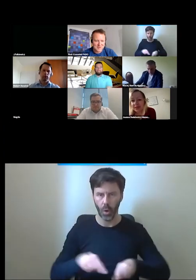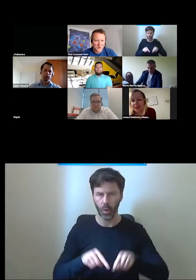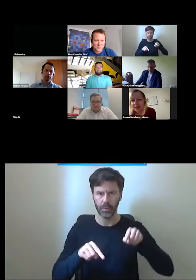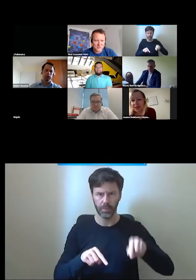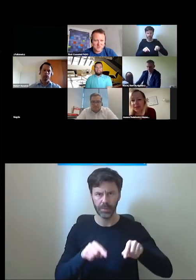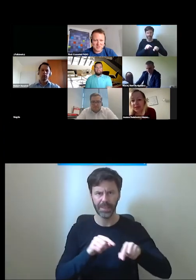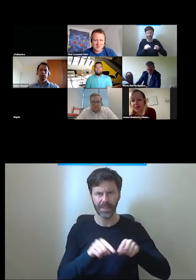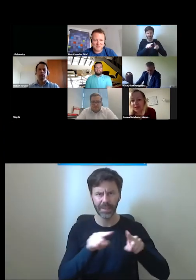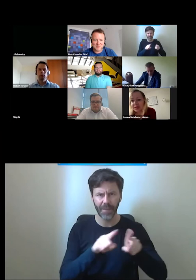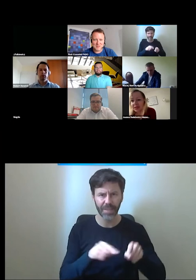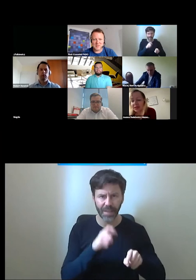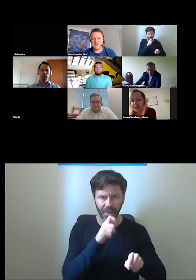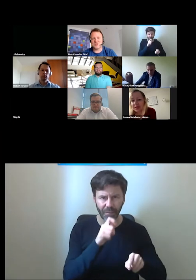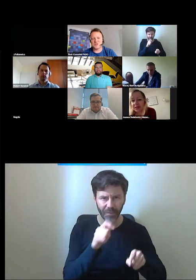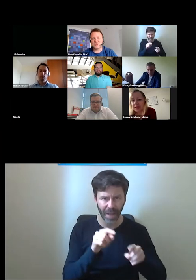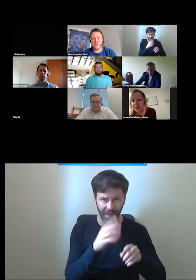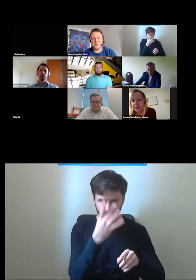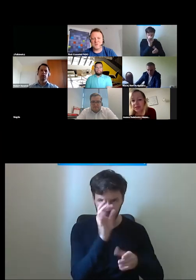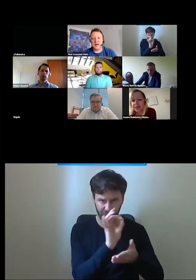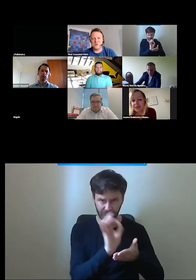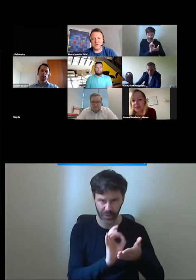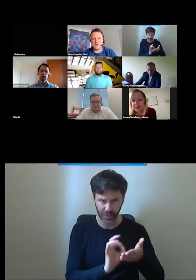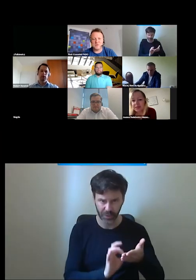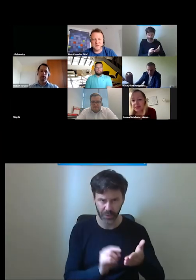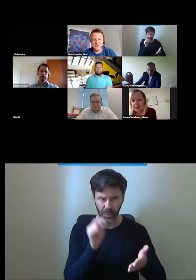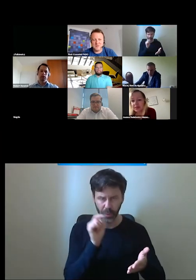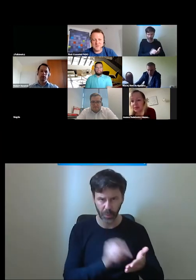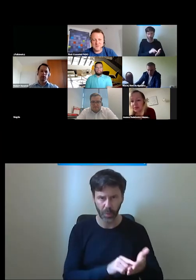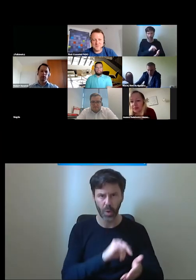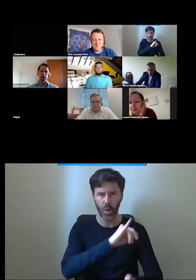którym jest mikrofon i trzeba tam pewnie nacisnąć join with audio